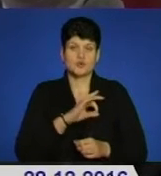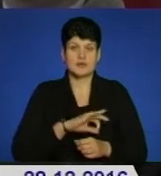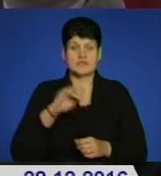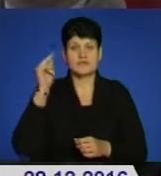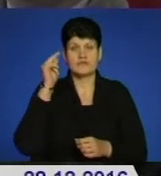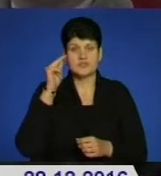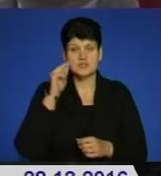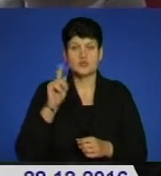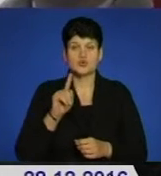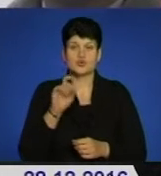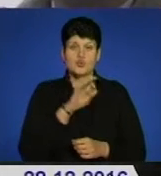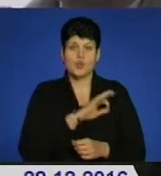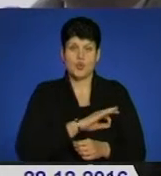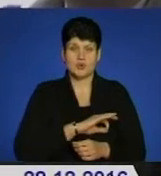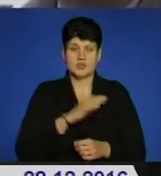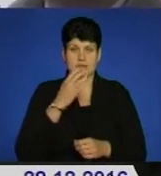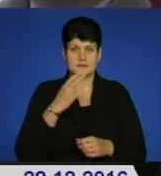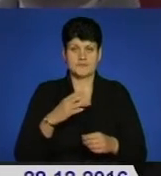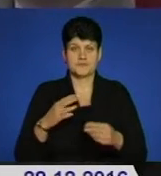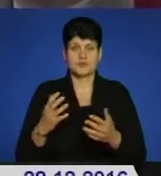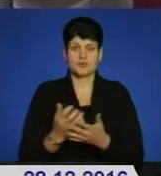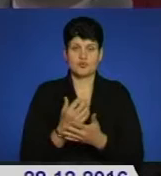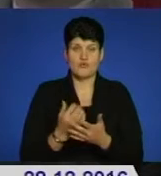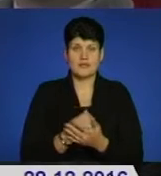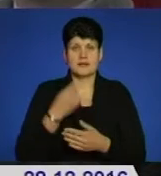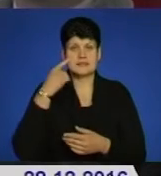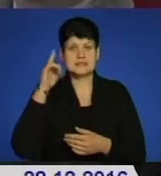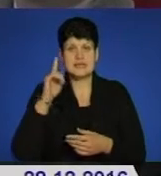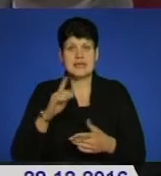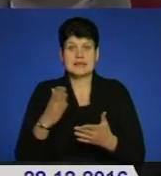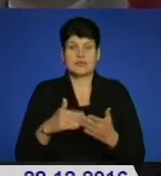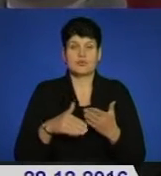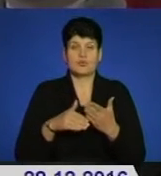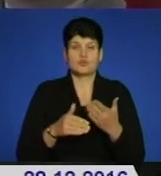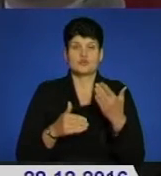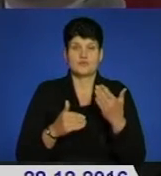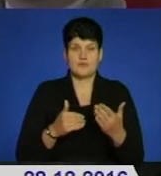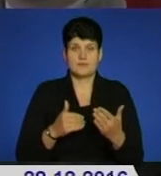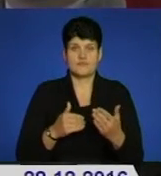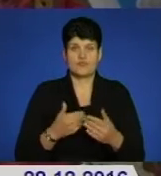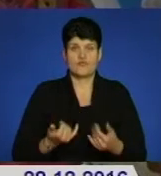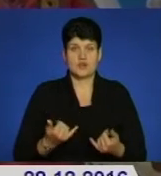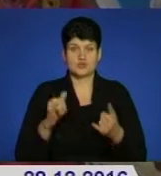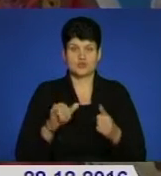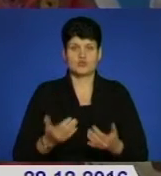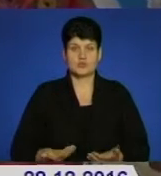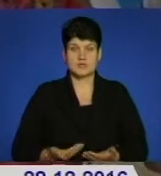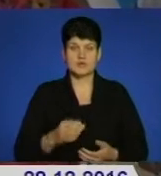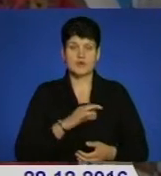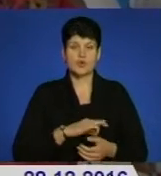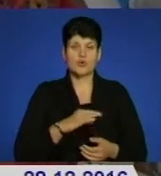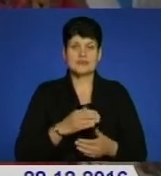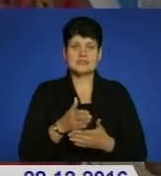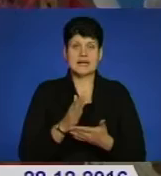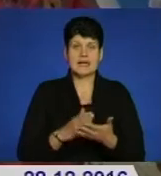щось корисного, здобувати якісь знання, які вам допоможуть в вашому житті. Вихованці закладу з